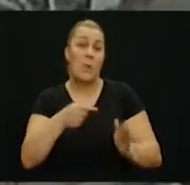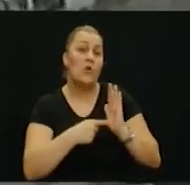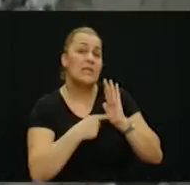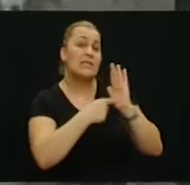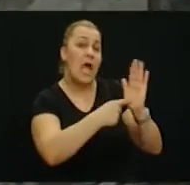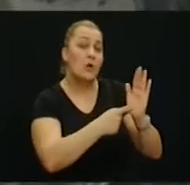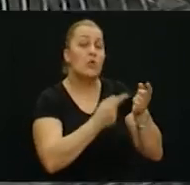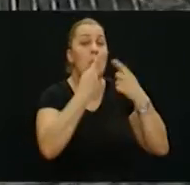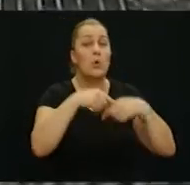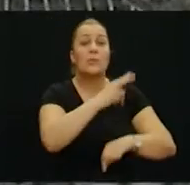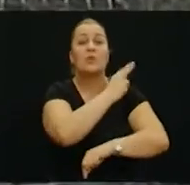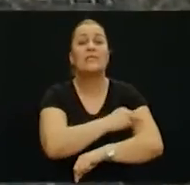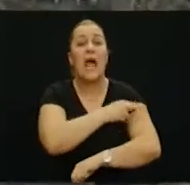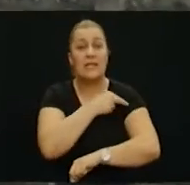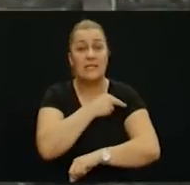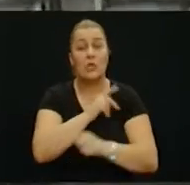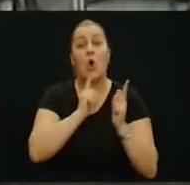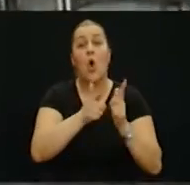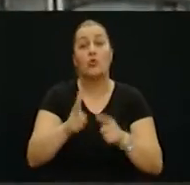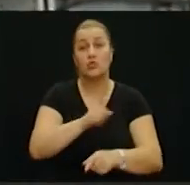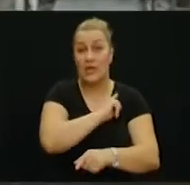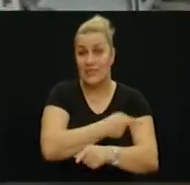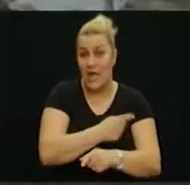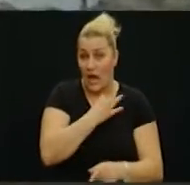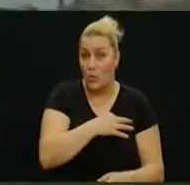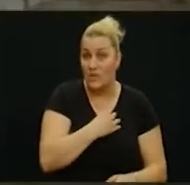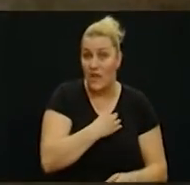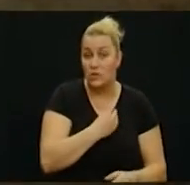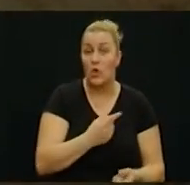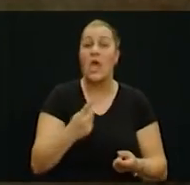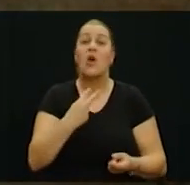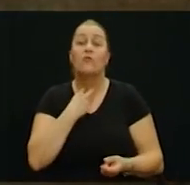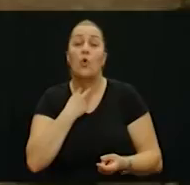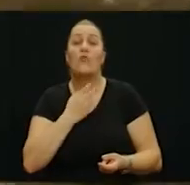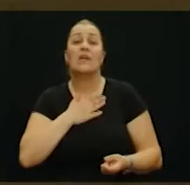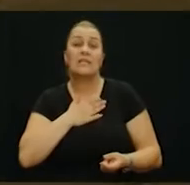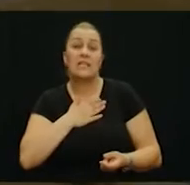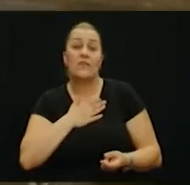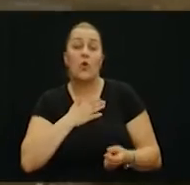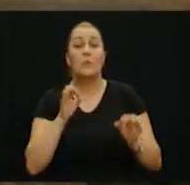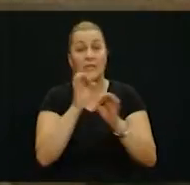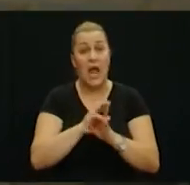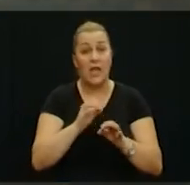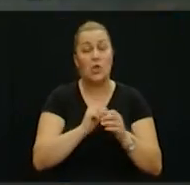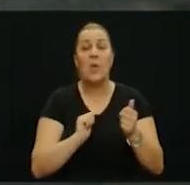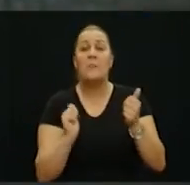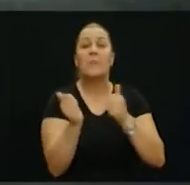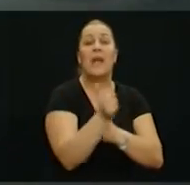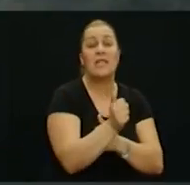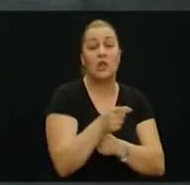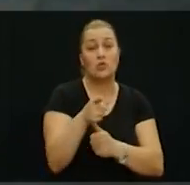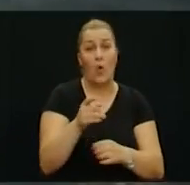istakao poseba značaje saniteta, oruženih snaga Republike Hrvatske, nažalost, Vukovar sa svojom tragedijom prednjači u tim